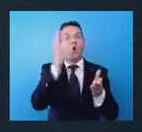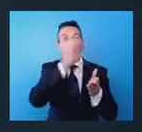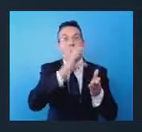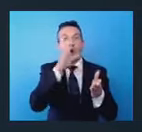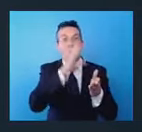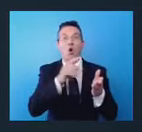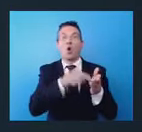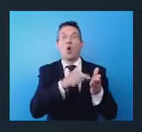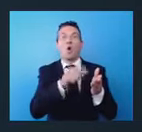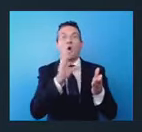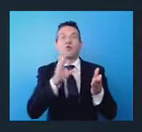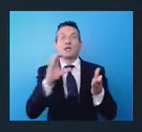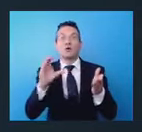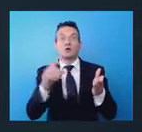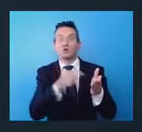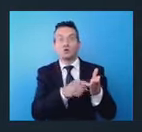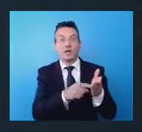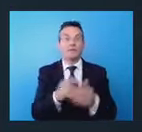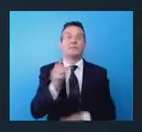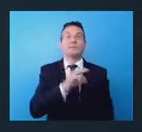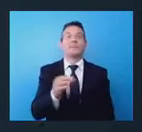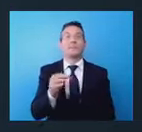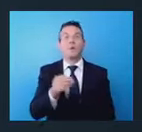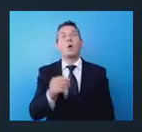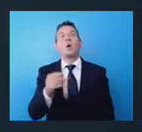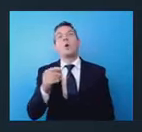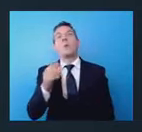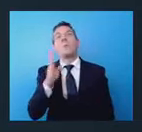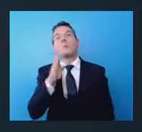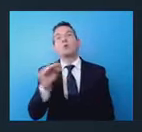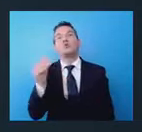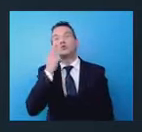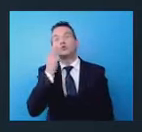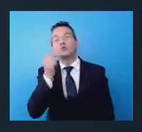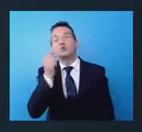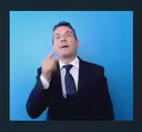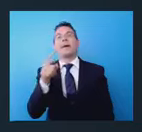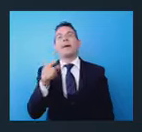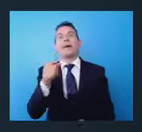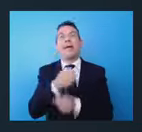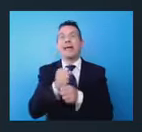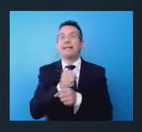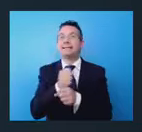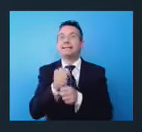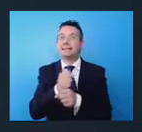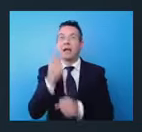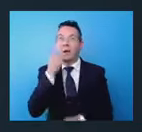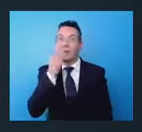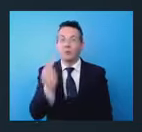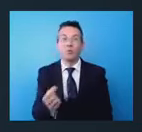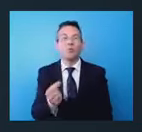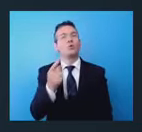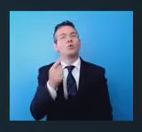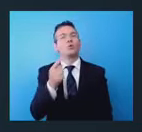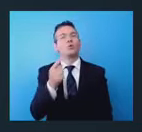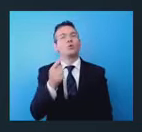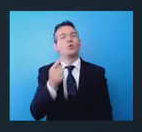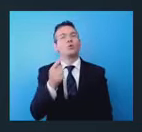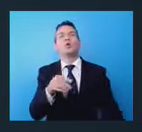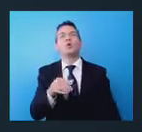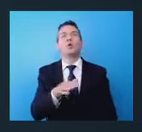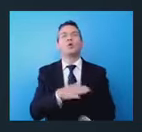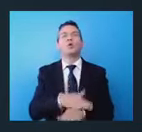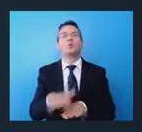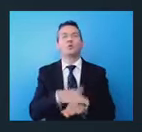sentito nominare la cosmetica blu, perfetto, lavoriamo da tanto tempo nel riutilizzare gli scarti della